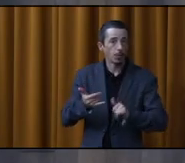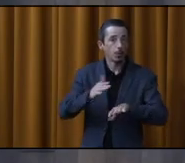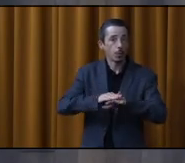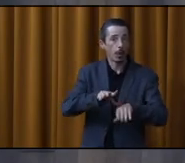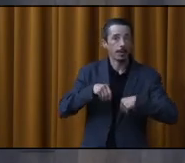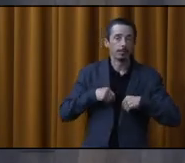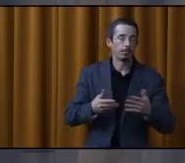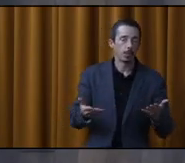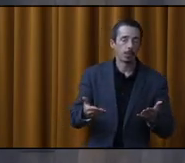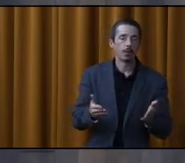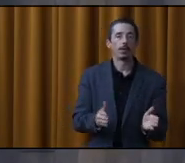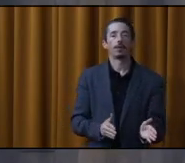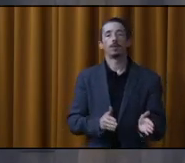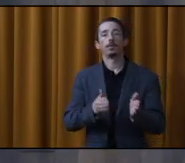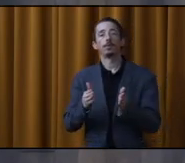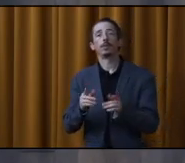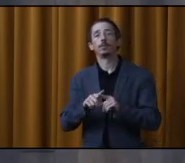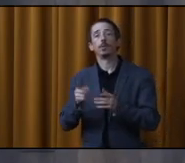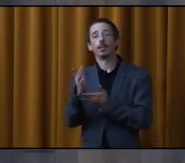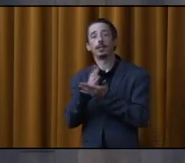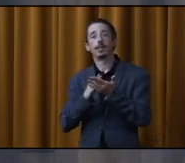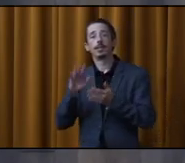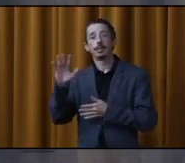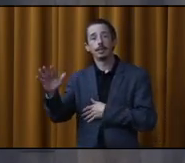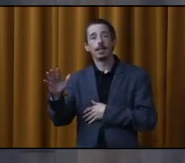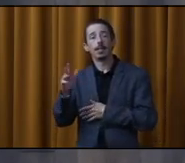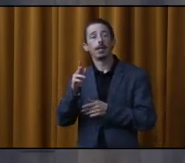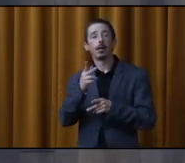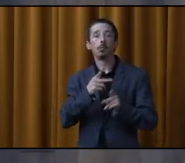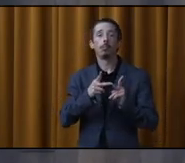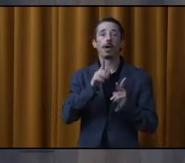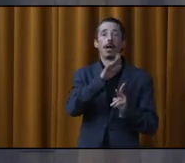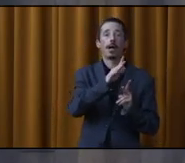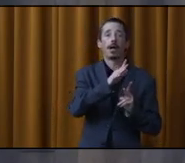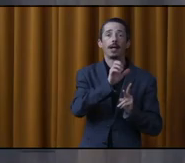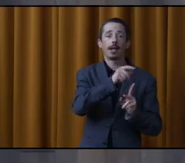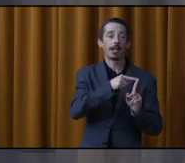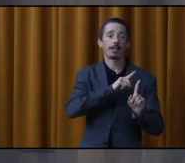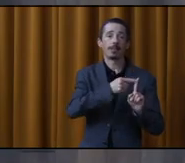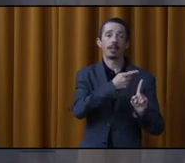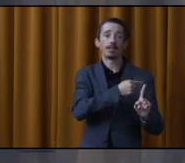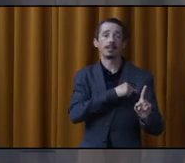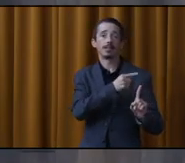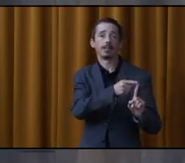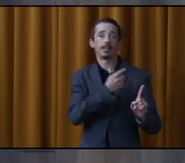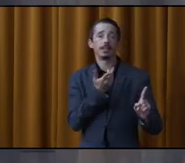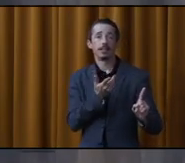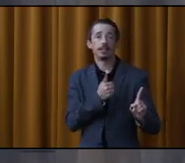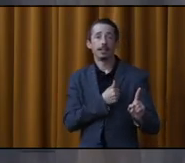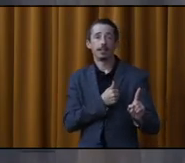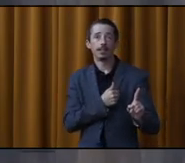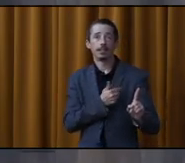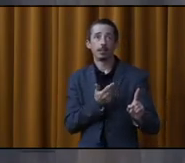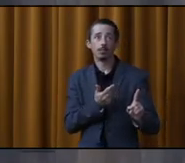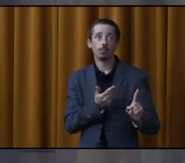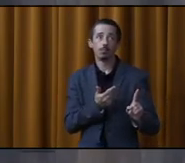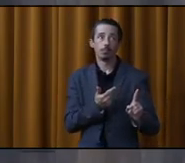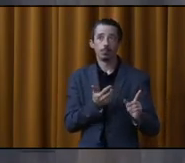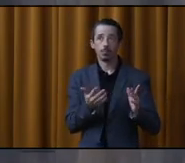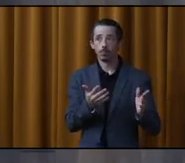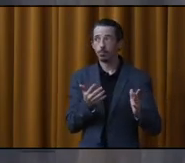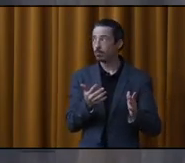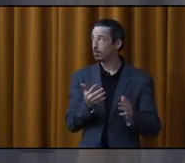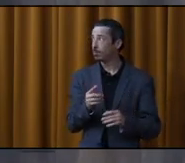La seule différence entre son district et le parc canin dans son district est le mien, même si le mien,'est vraiment sa...